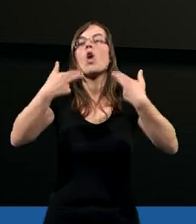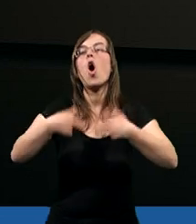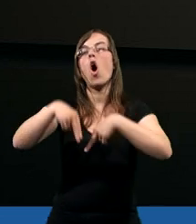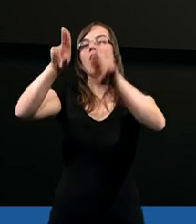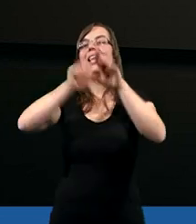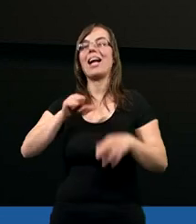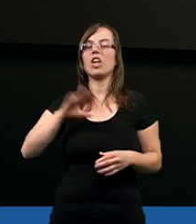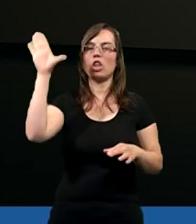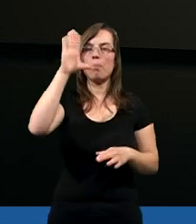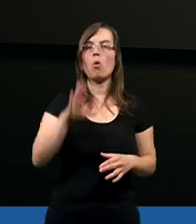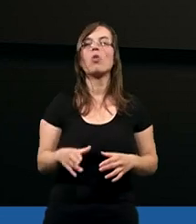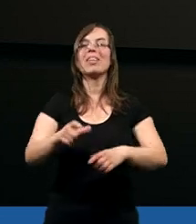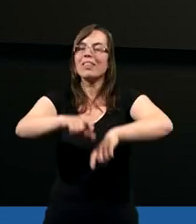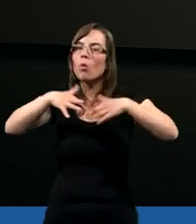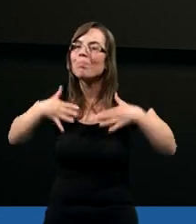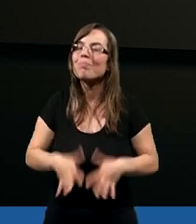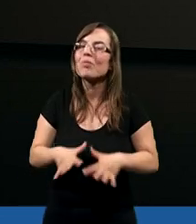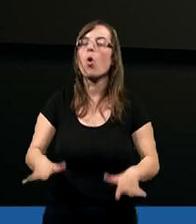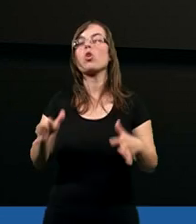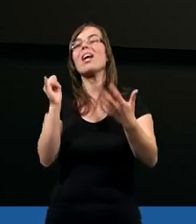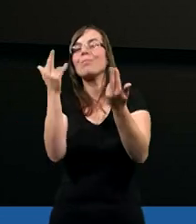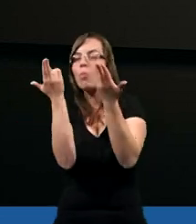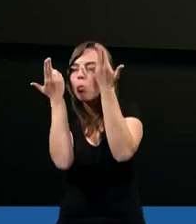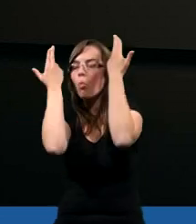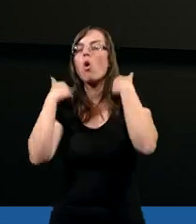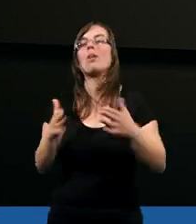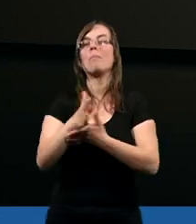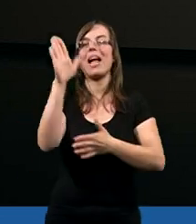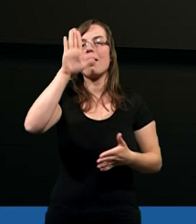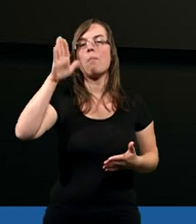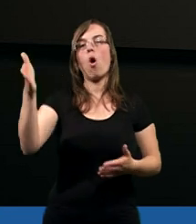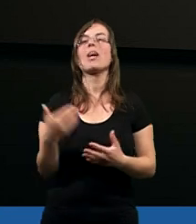poddania się Bogu, ukorzenia się przed Bogiem.